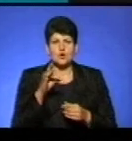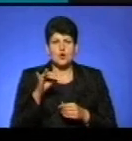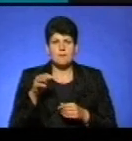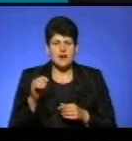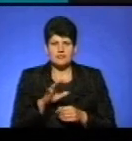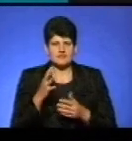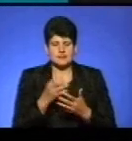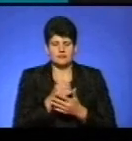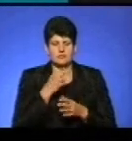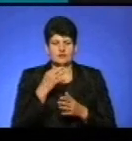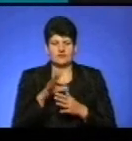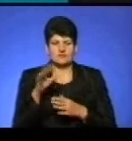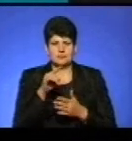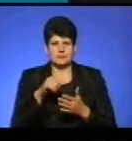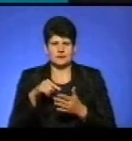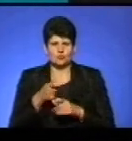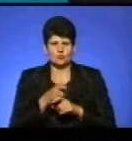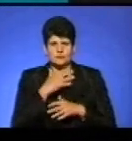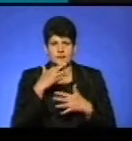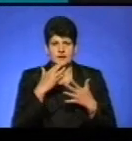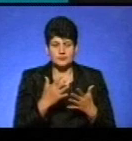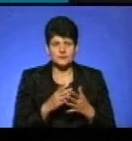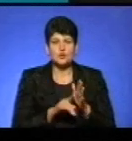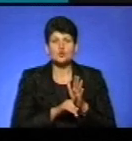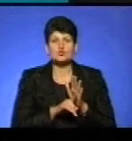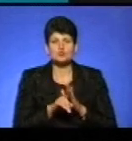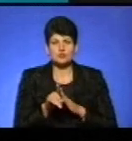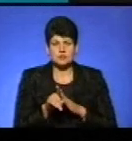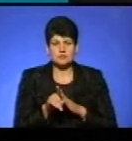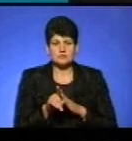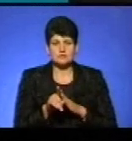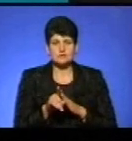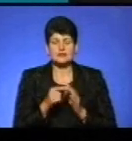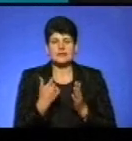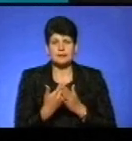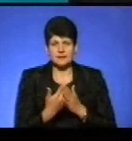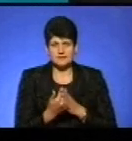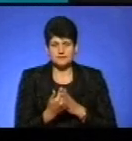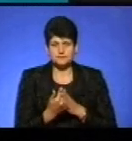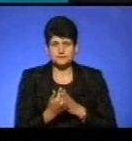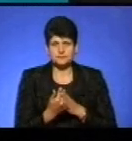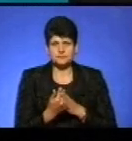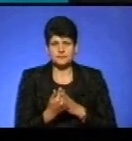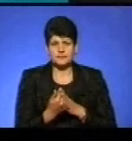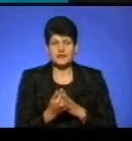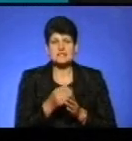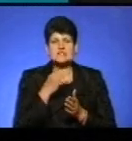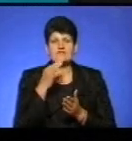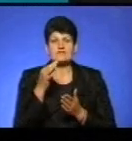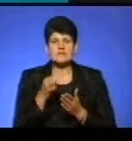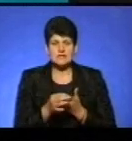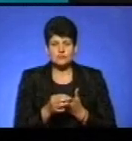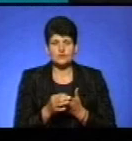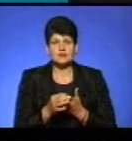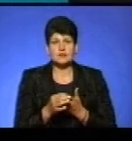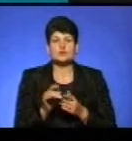Тому що, власне, їх є дуже багато. Давайте розпочнімо, напевно, з відповідей. Але,